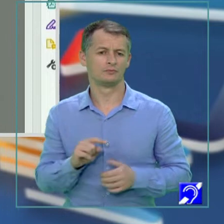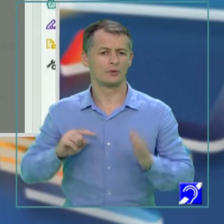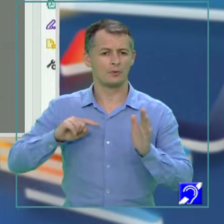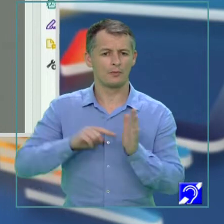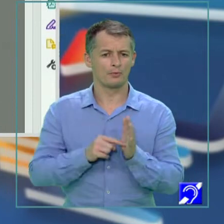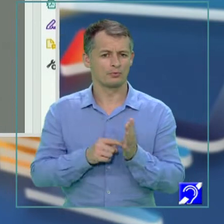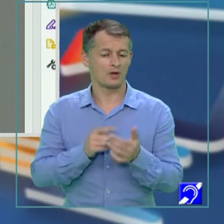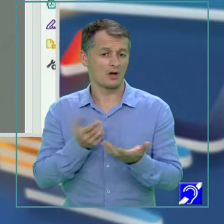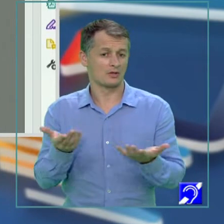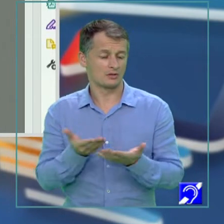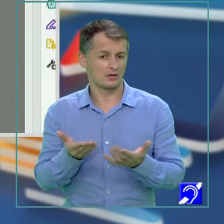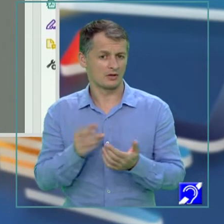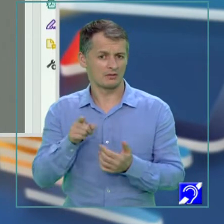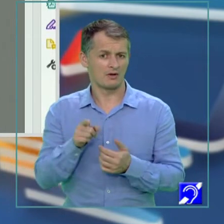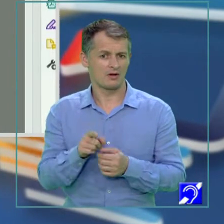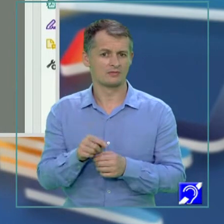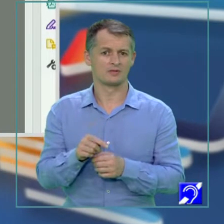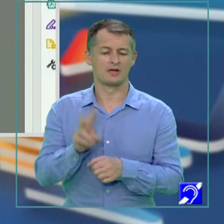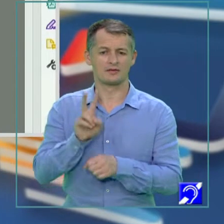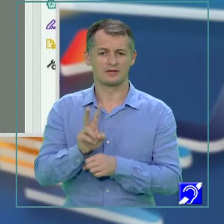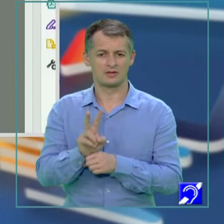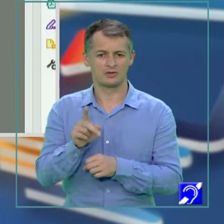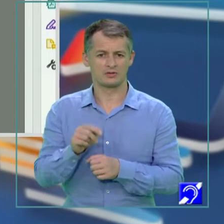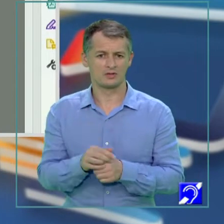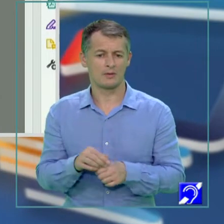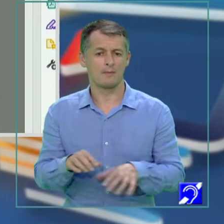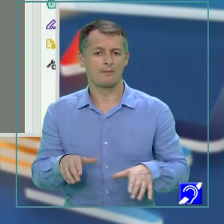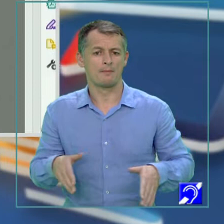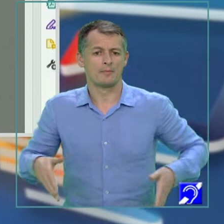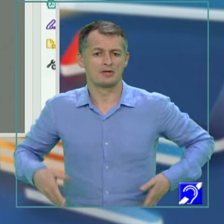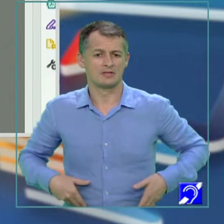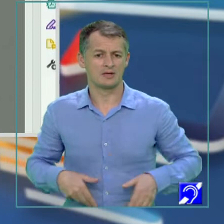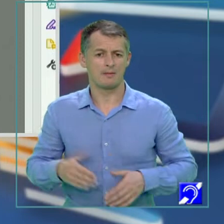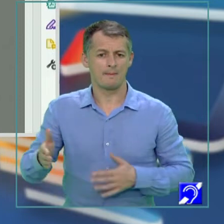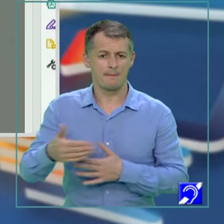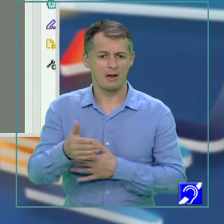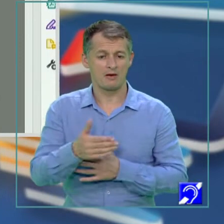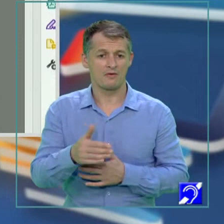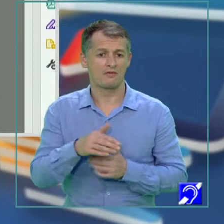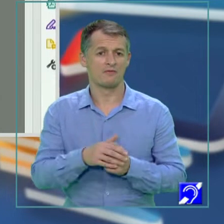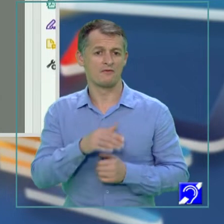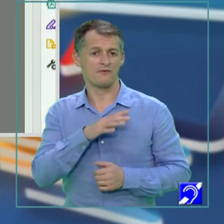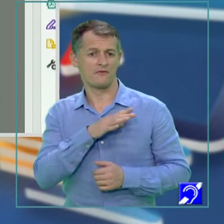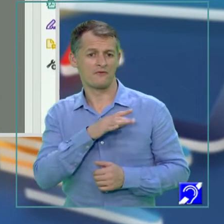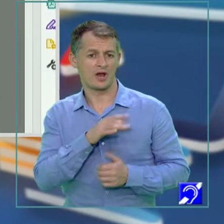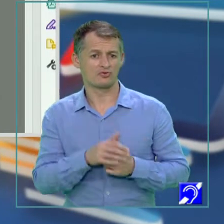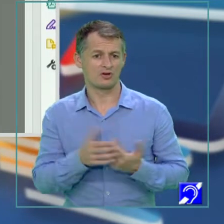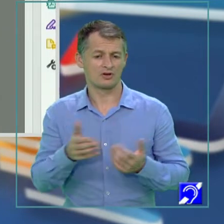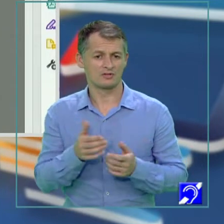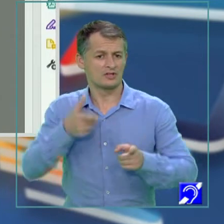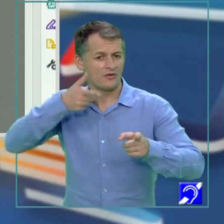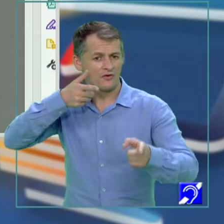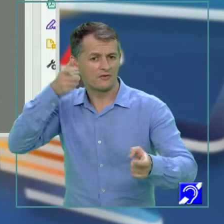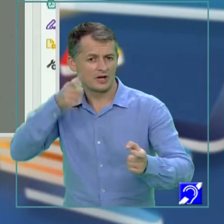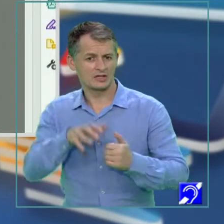asupra căruia se atrăsese atenția noastră era prezența balenelor france, a acelor animale ce se vânează cu